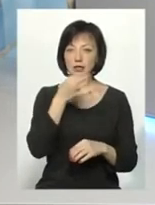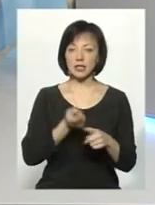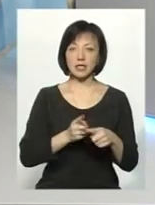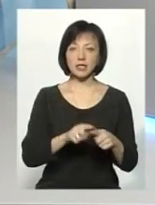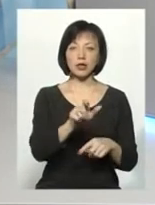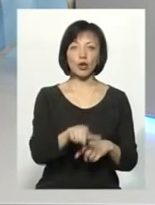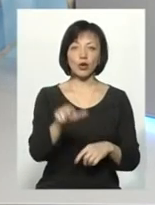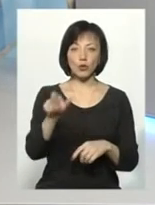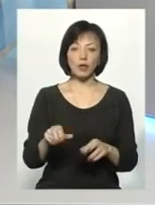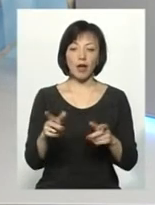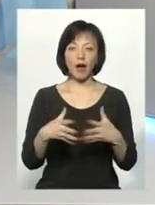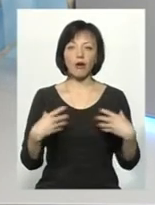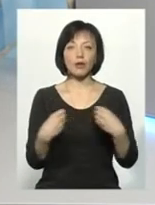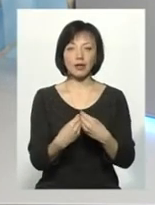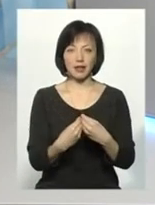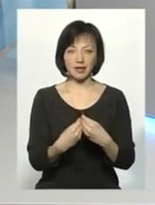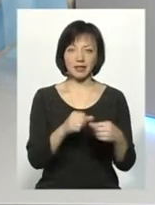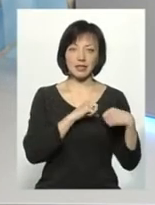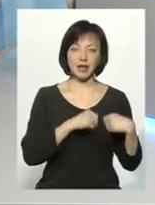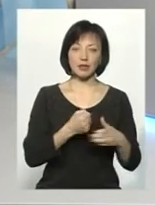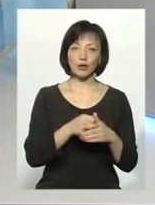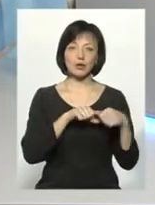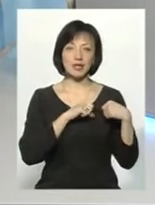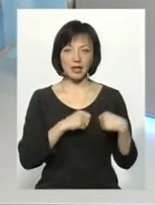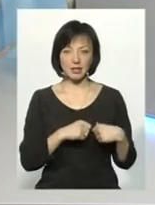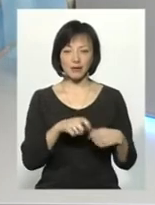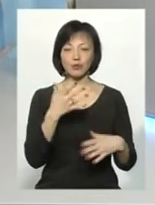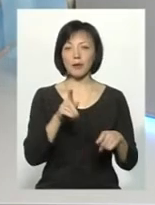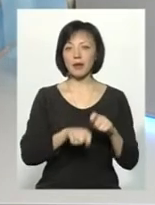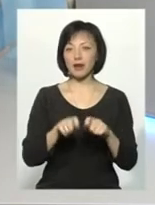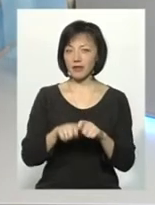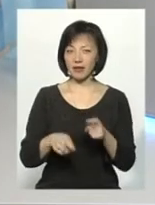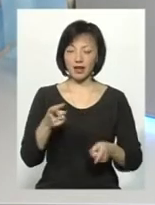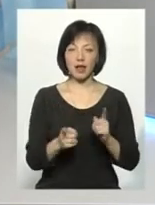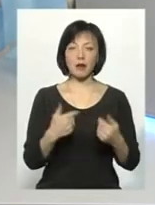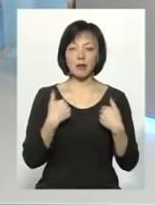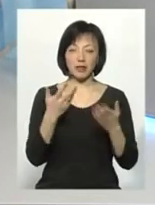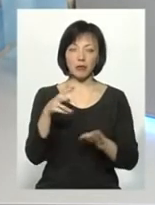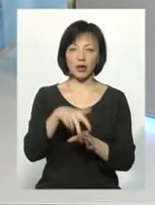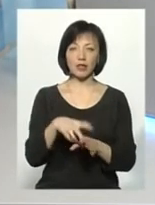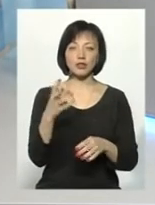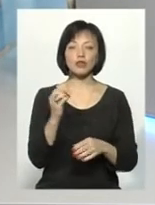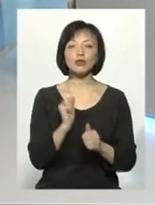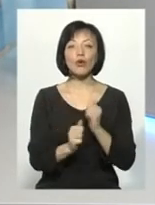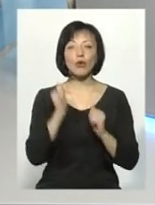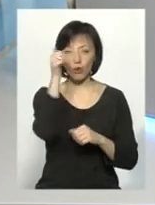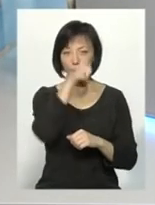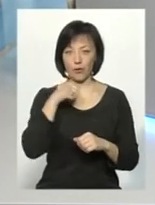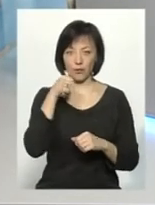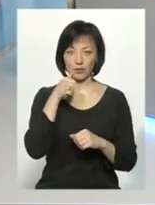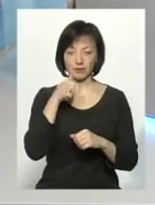люди, це вже як родина, серце до серця. Перевірені, Так, що ми на них покладаємося щороку.